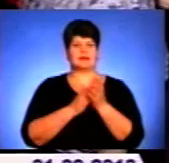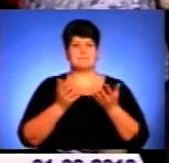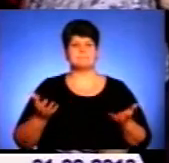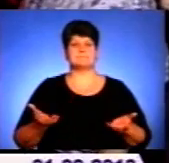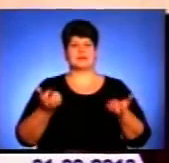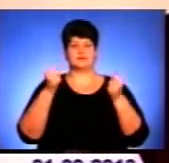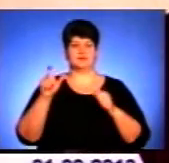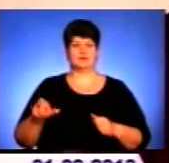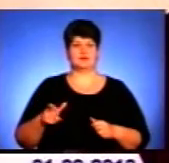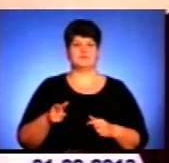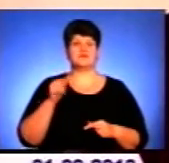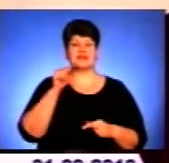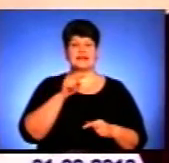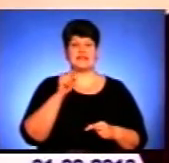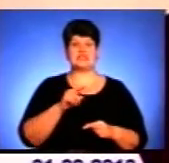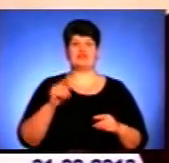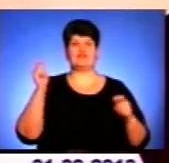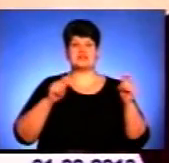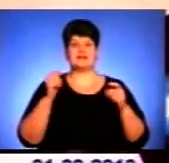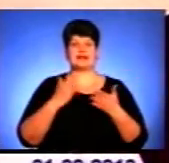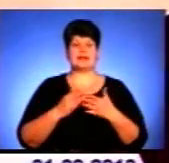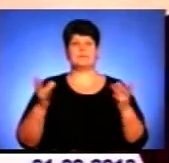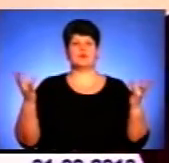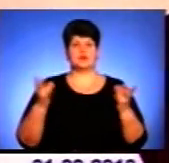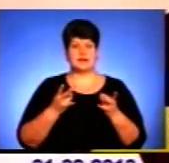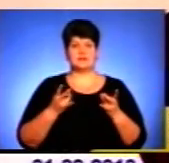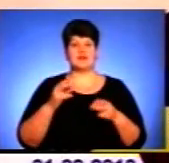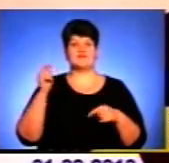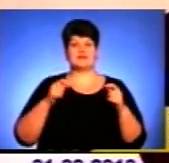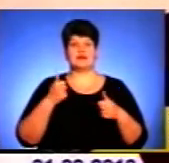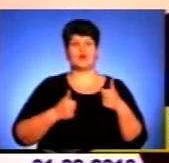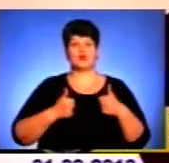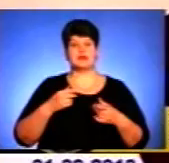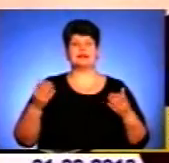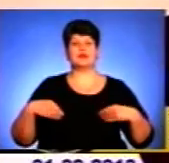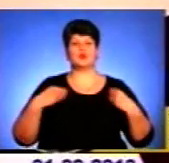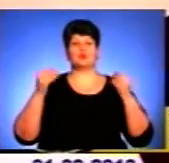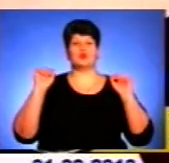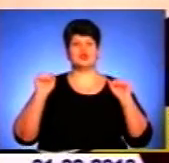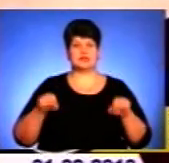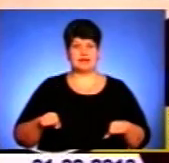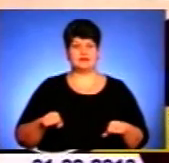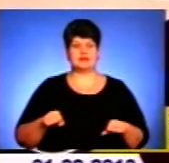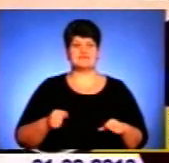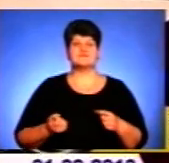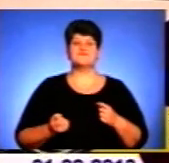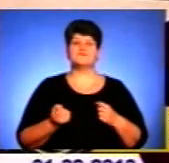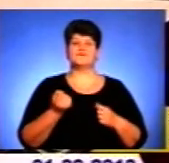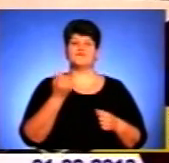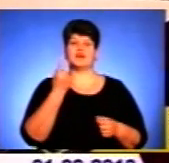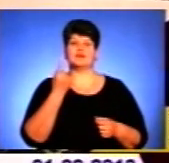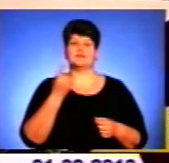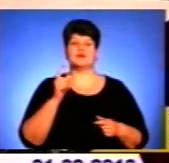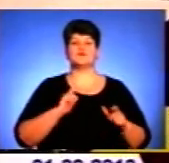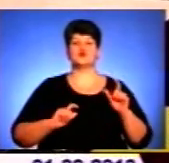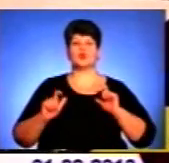виконавців. Такі фестивалі необхідні, фестивалі-конкурси, які вони дають можливість виявити у